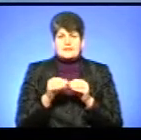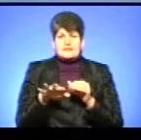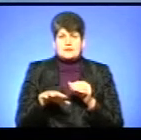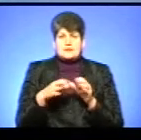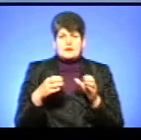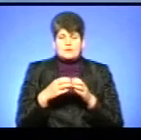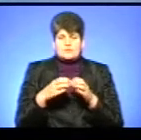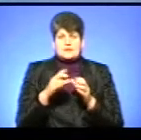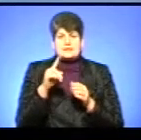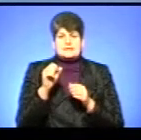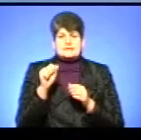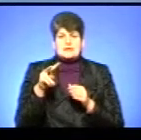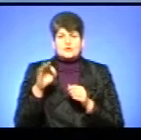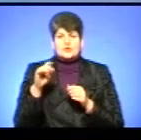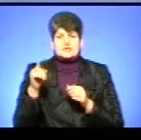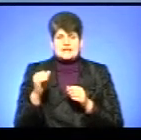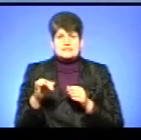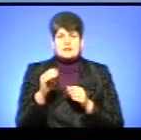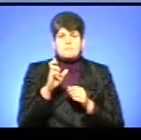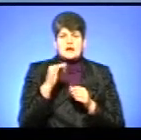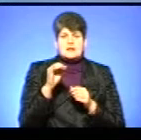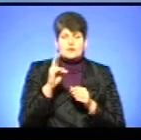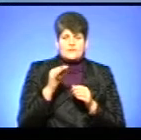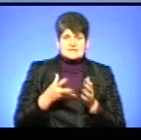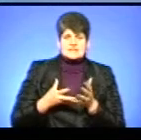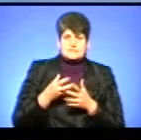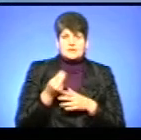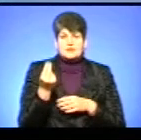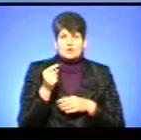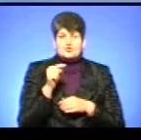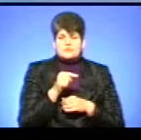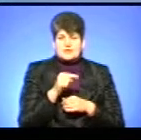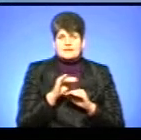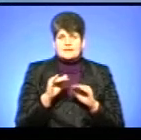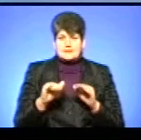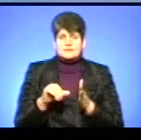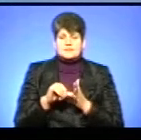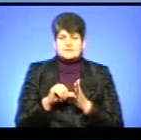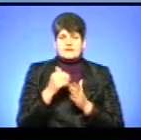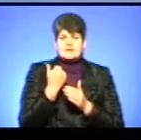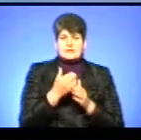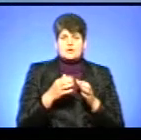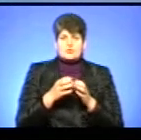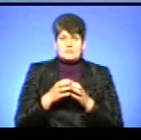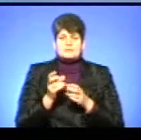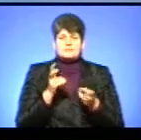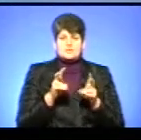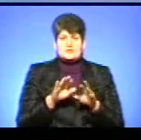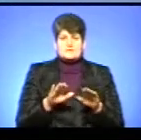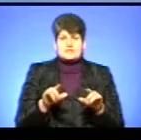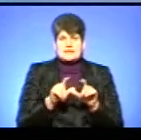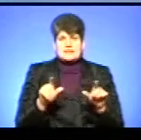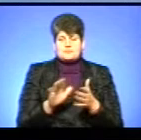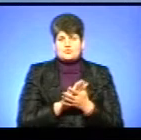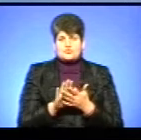як Залозецька і Байковецька, заплатили гроші для того, щоб їхні діти, представники їхніх громад відвідували садки безкоштовно.